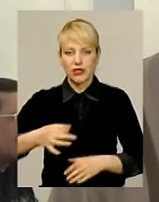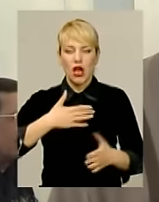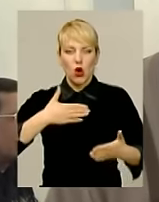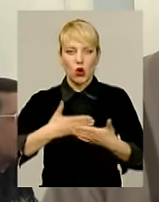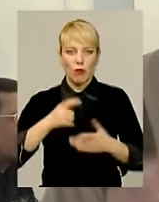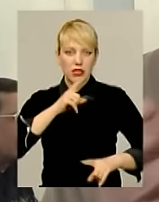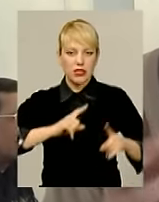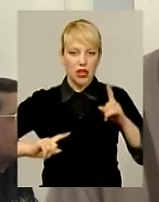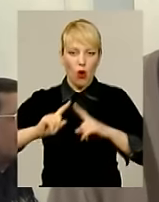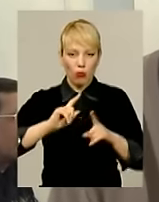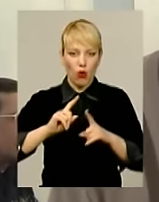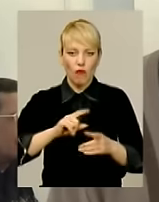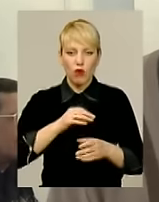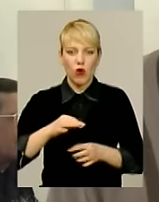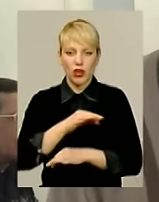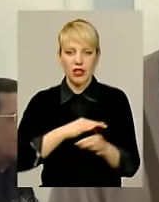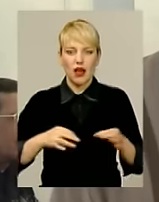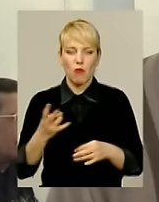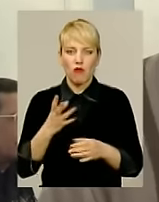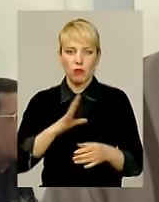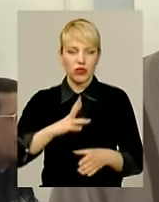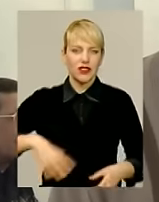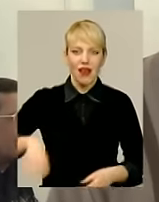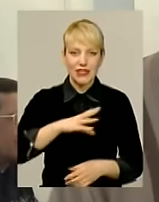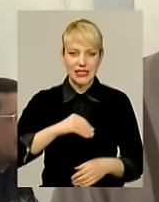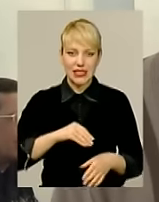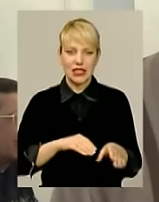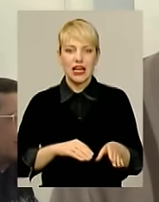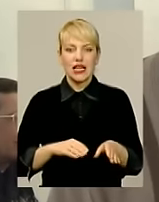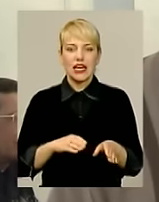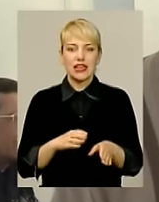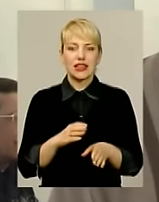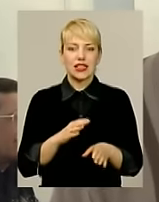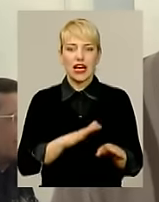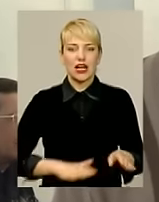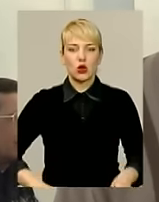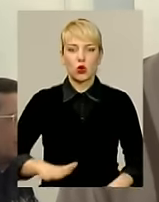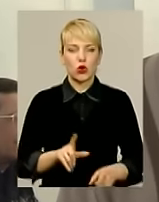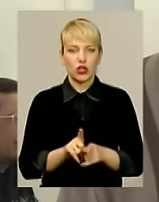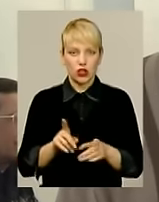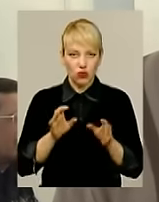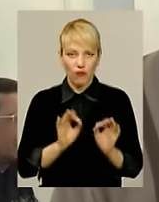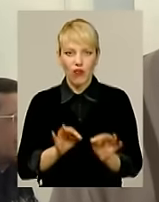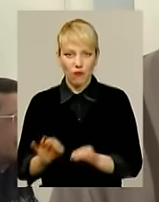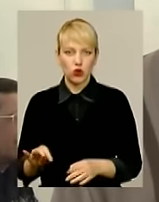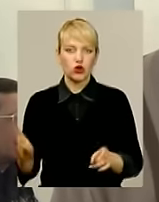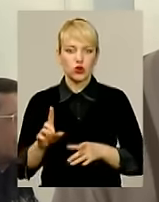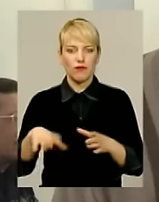має бути на всій території. Причому вивезено аргумент, щоб ми розуміли,